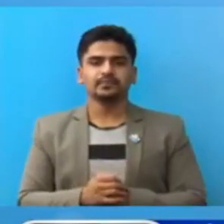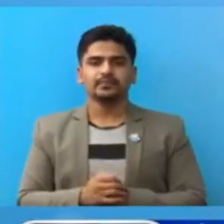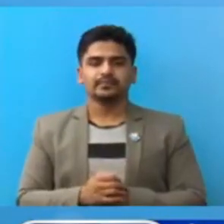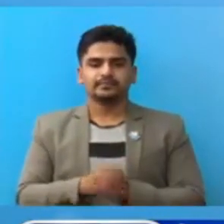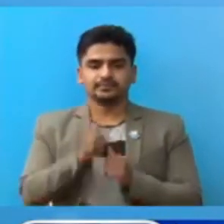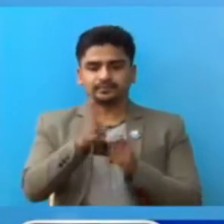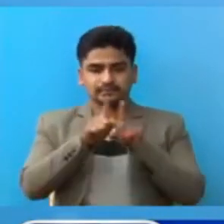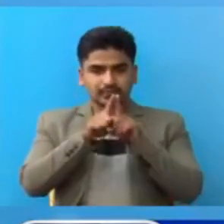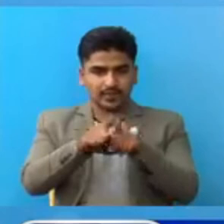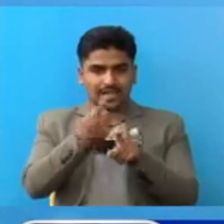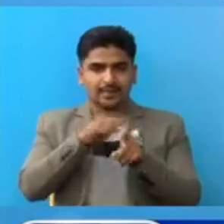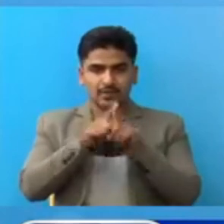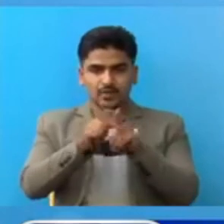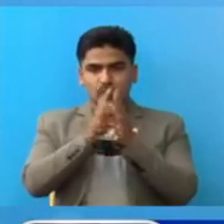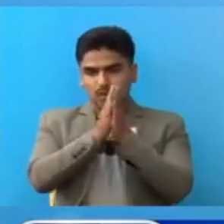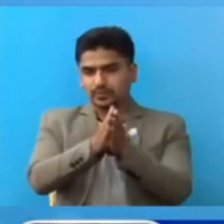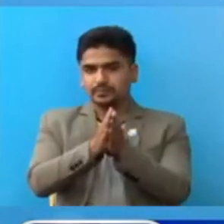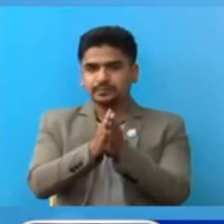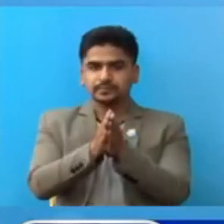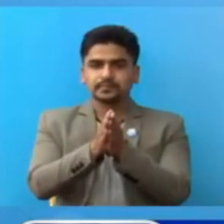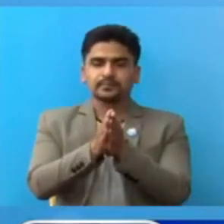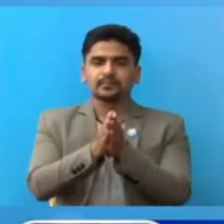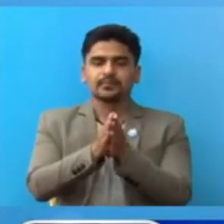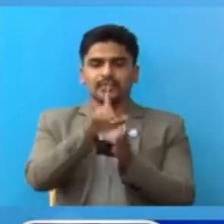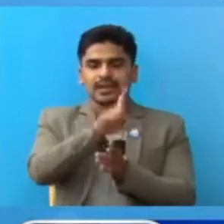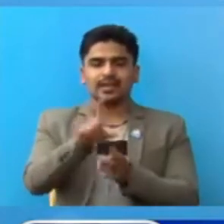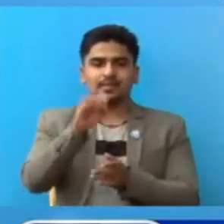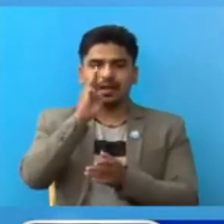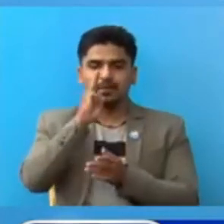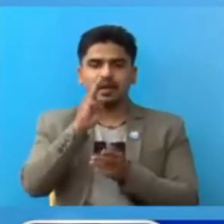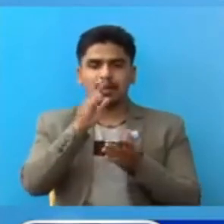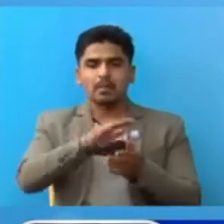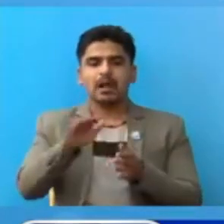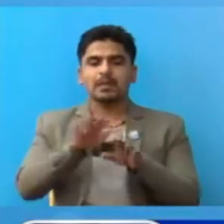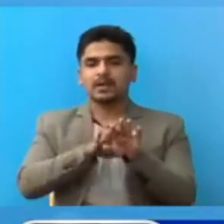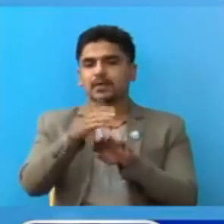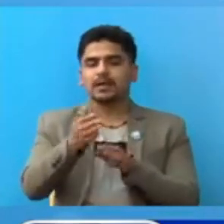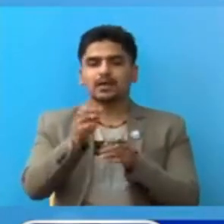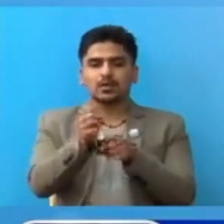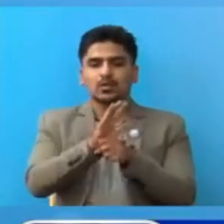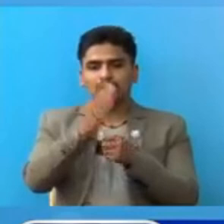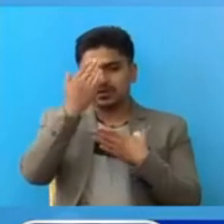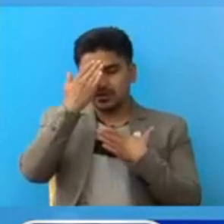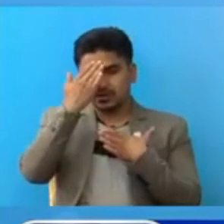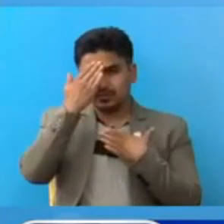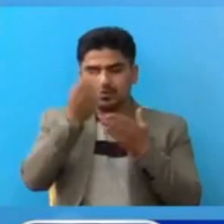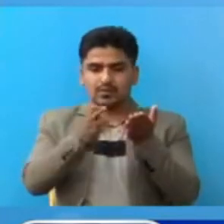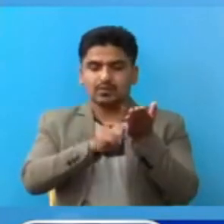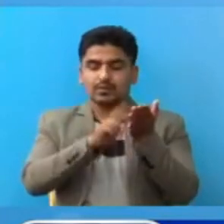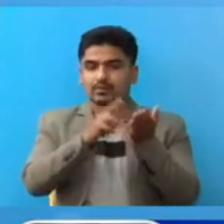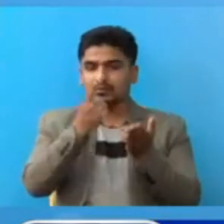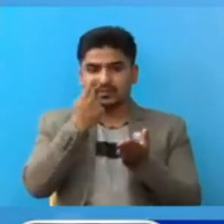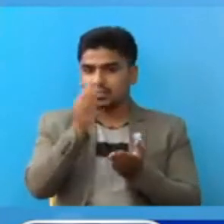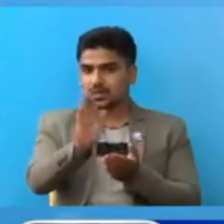इसको साथ साथे आमीशंगा अनुरोच्छा आजा नेपाल मां बाल बाली का लाई कोरोना को संक्रमण बर्दे गय को